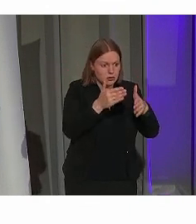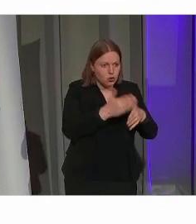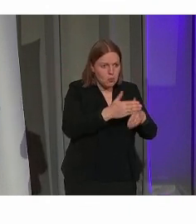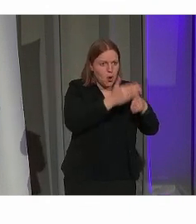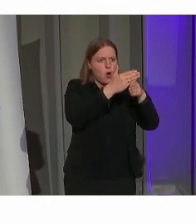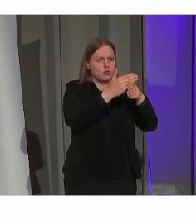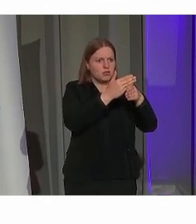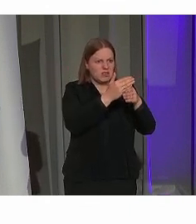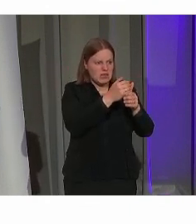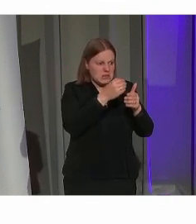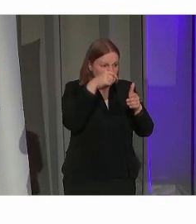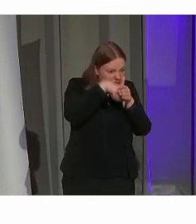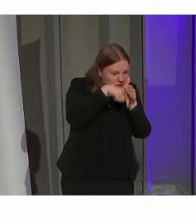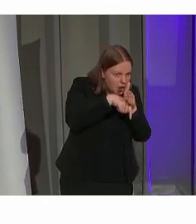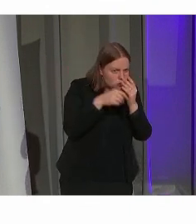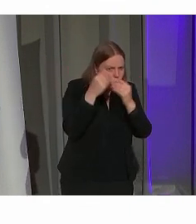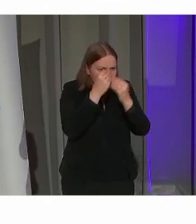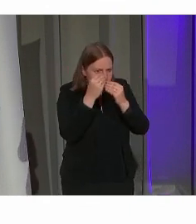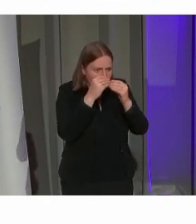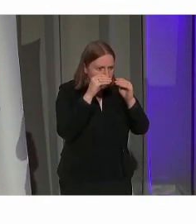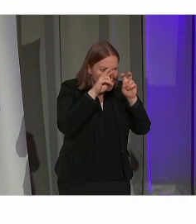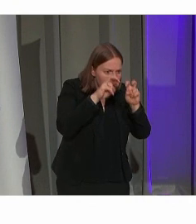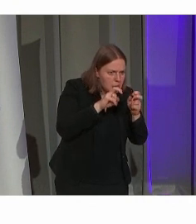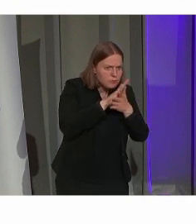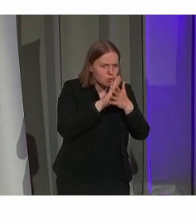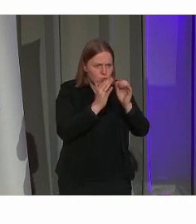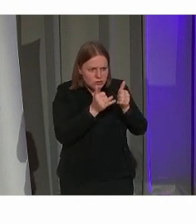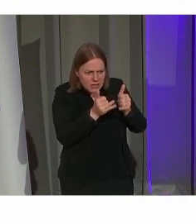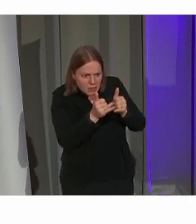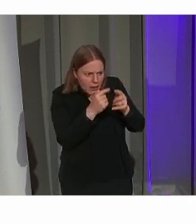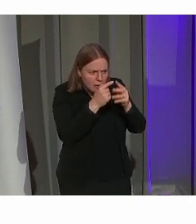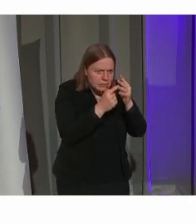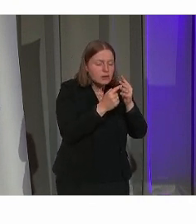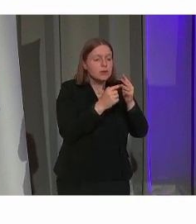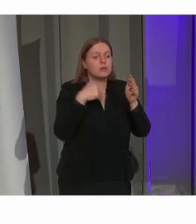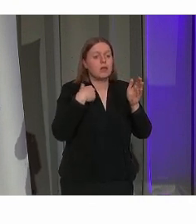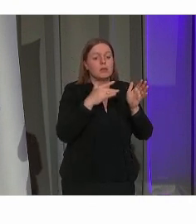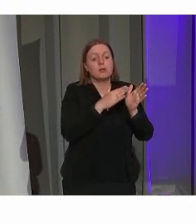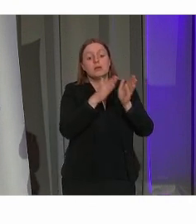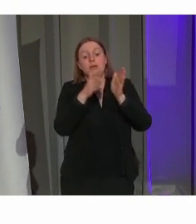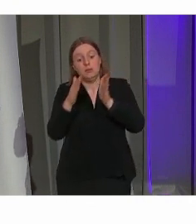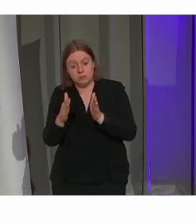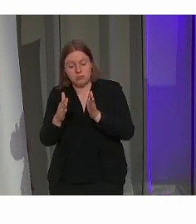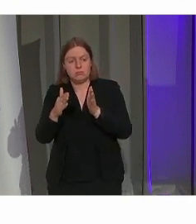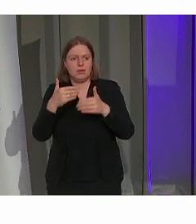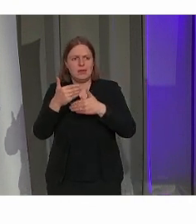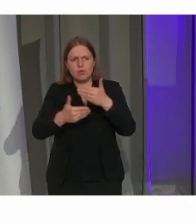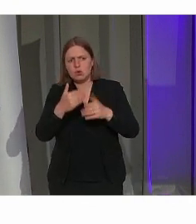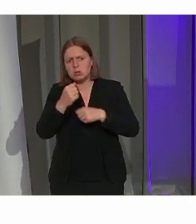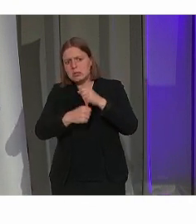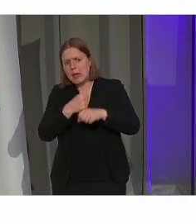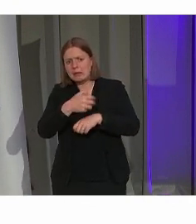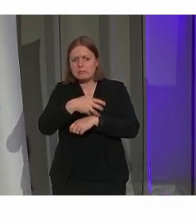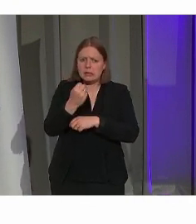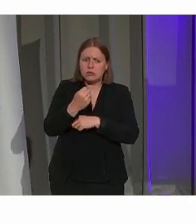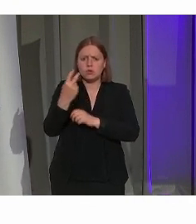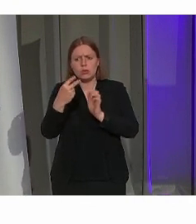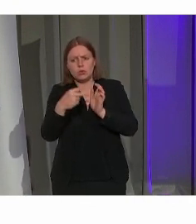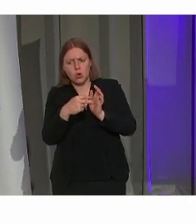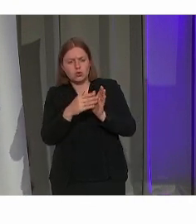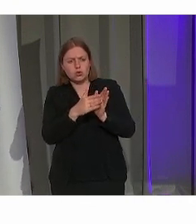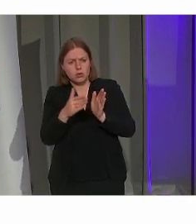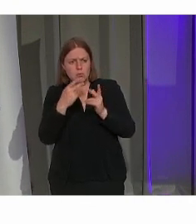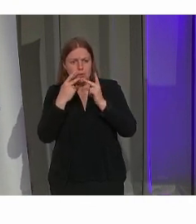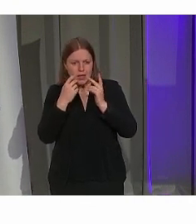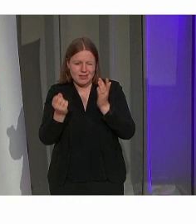wetenschappelijke details. Bijvoorbeeld het schijnwerk. Vervolgens gaan we naar een evolutie jaren 90, begin jaren 2000, van we gaan dat